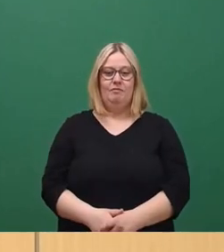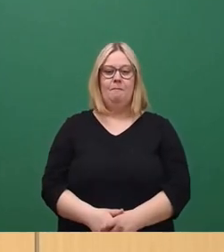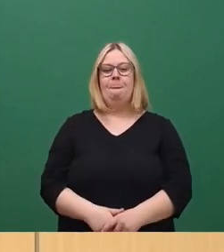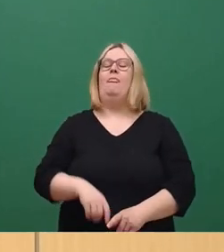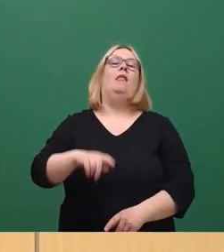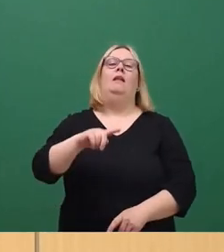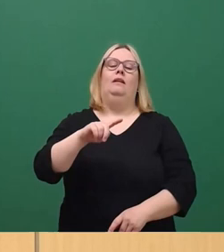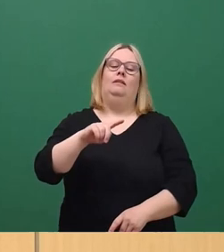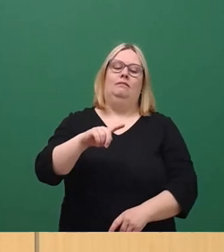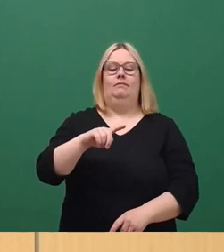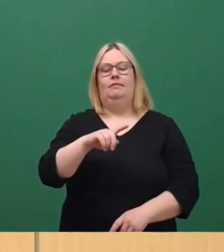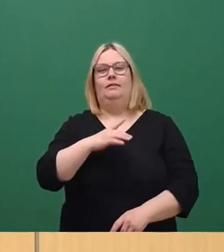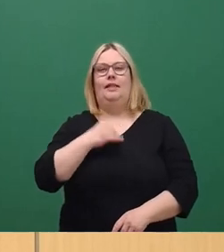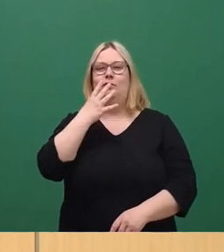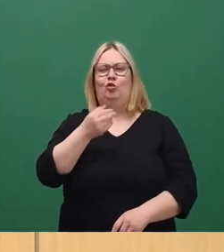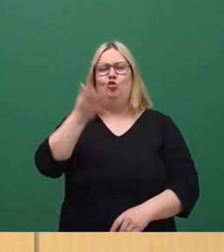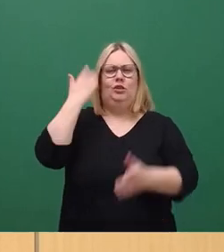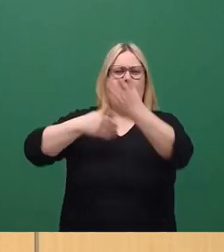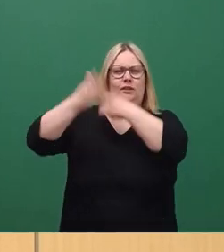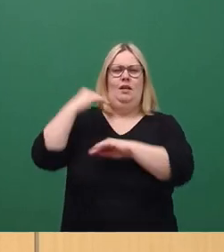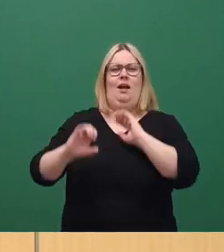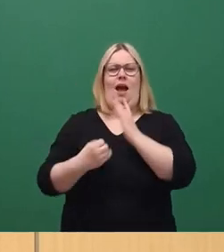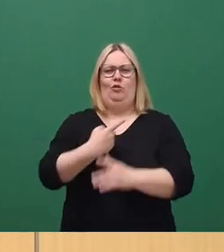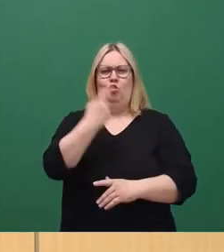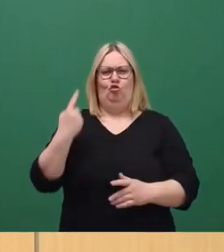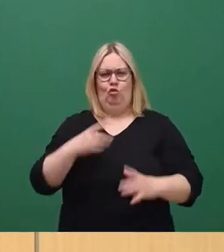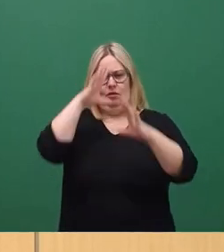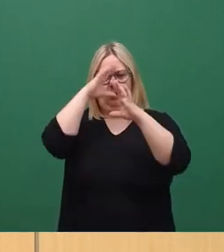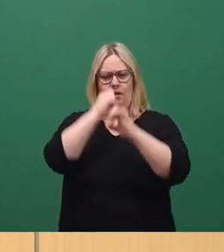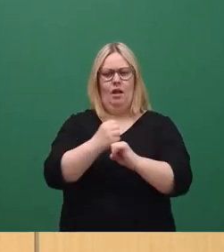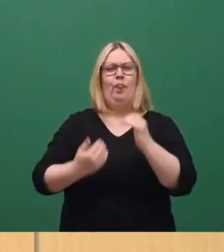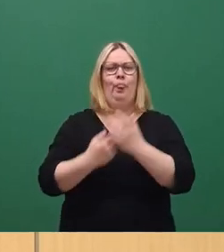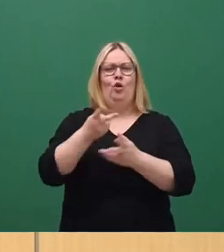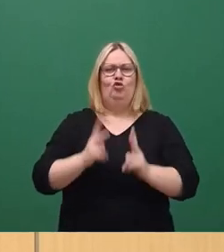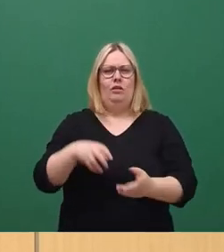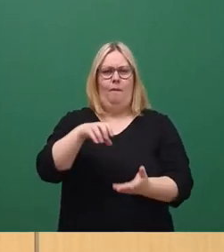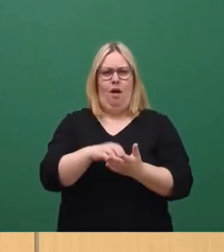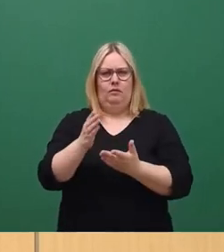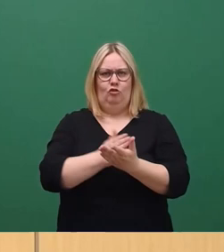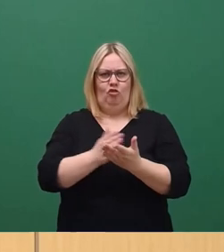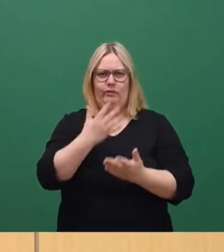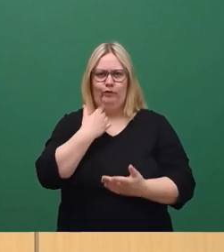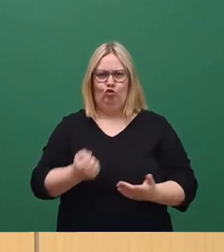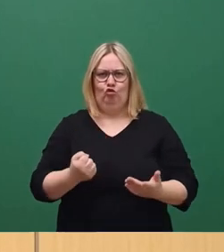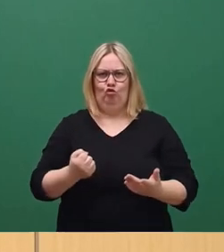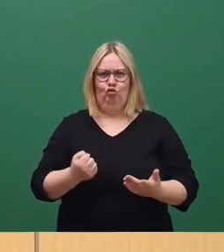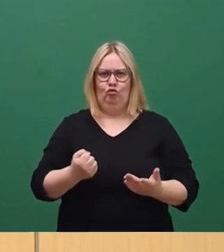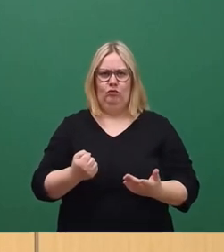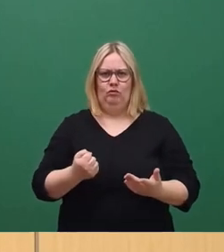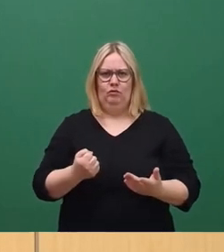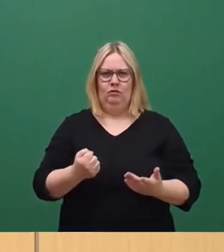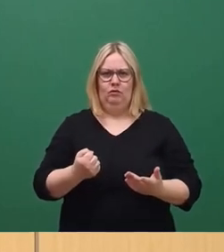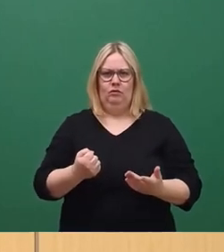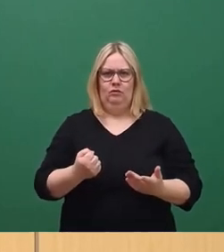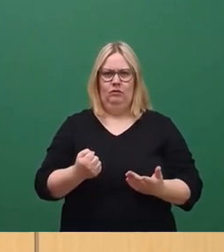mal im Prinzip auf den Ausgangspunkt der aktuellen Stunde zurückkommen und über den Neustädter Markt sprechen. Es ist so, wer sich